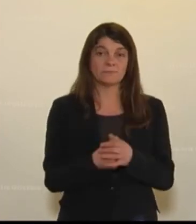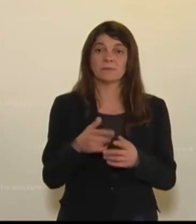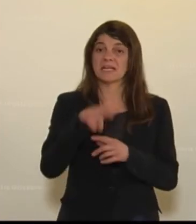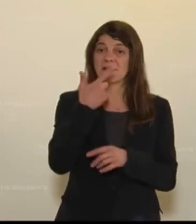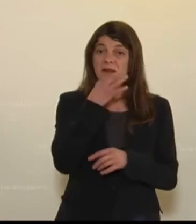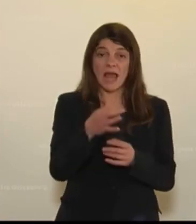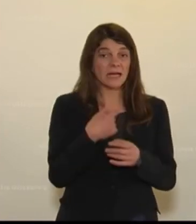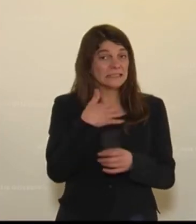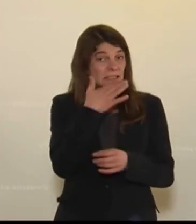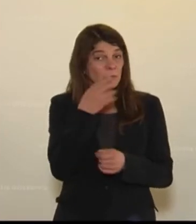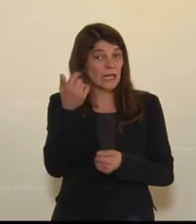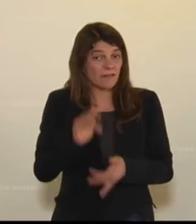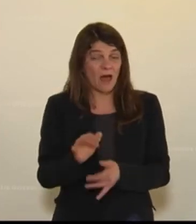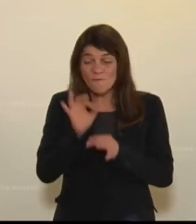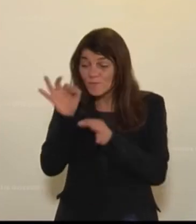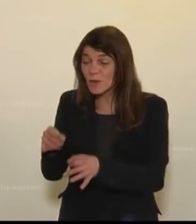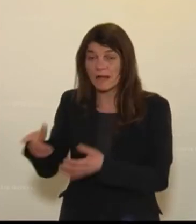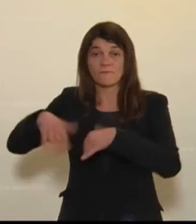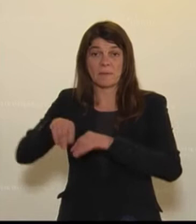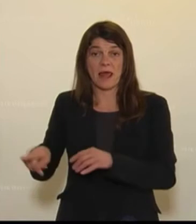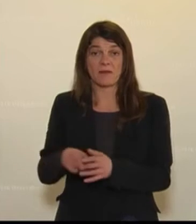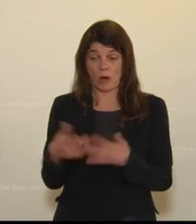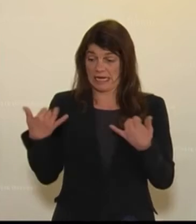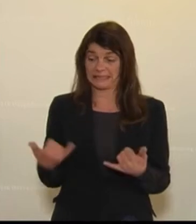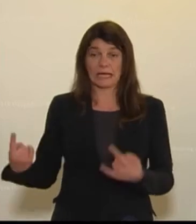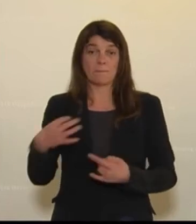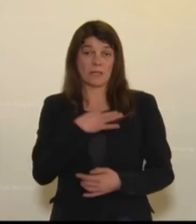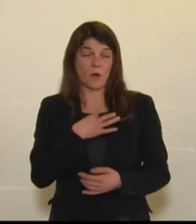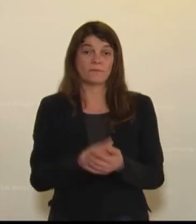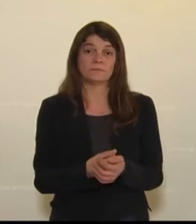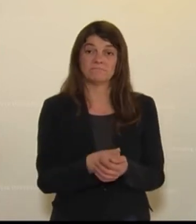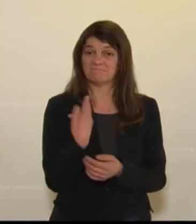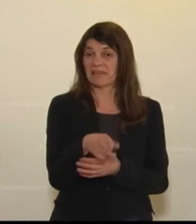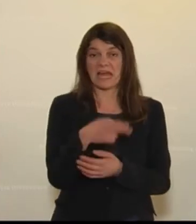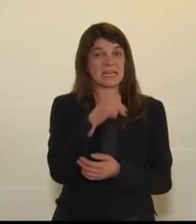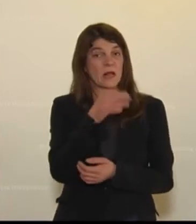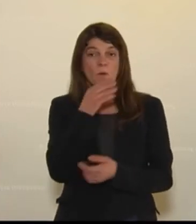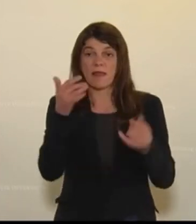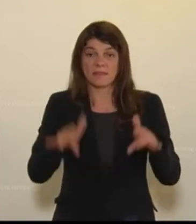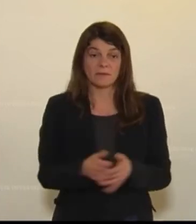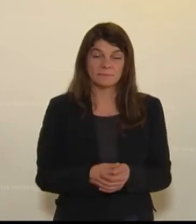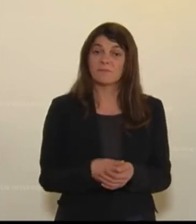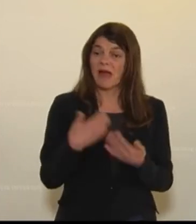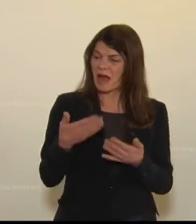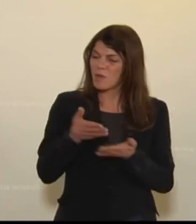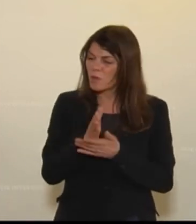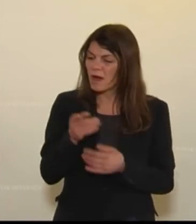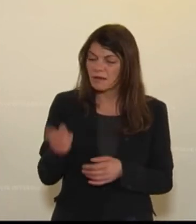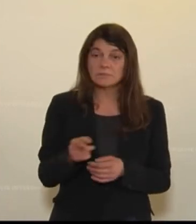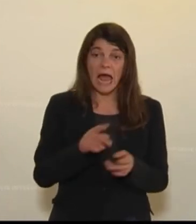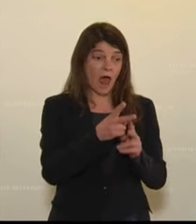haben wir dann ausreichend Mittel genau für diese Familien wiederum, die jetzt gerade betroffen sind? Nein, weil da ist es wiederum so, dass man ja aufgrund der